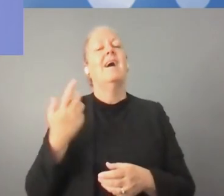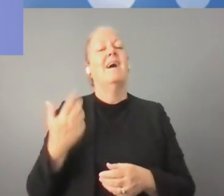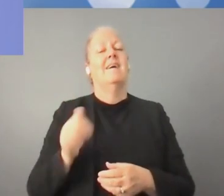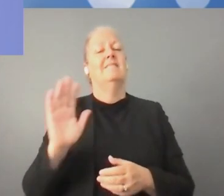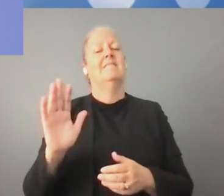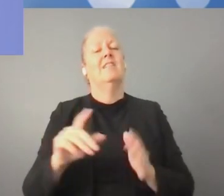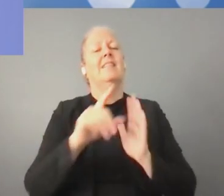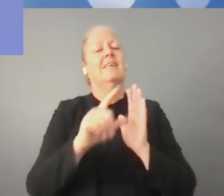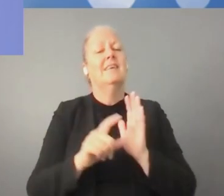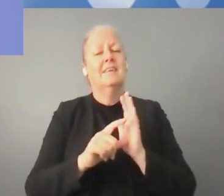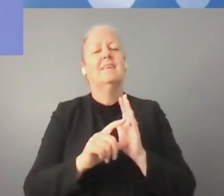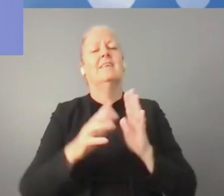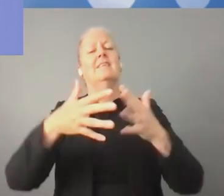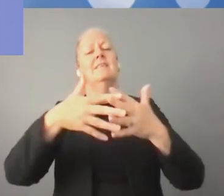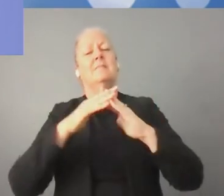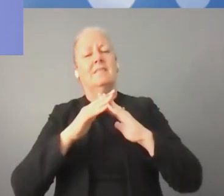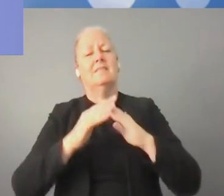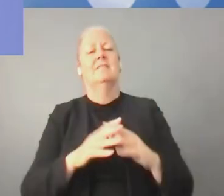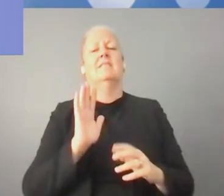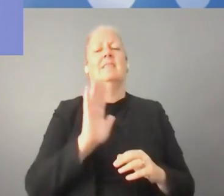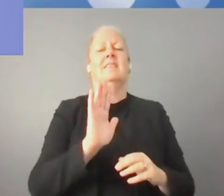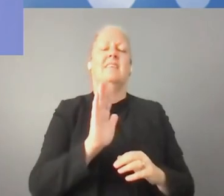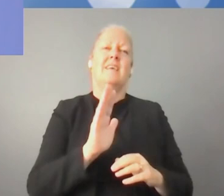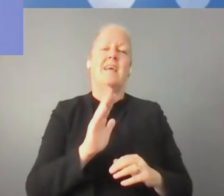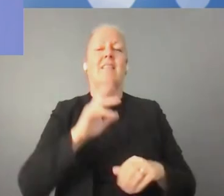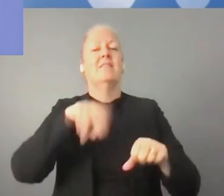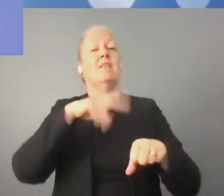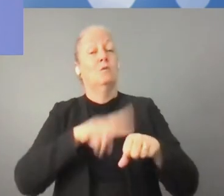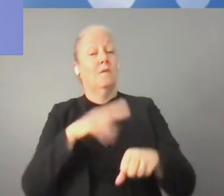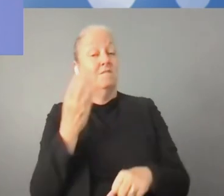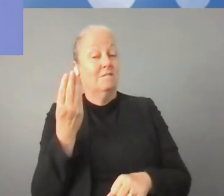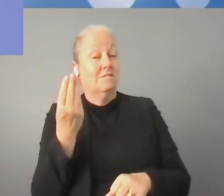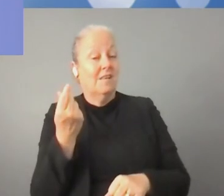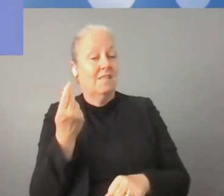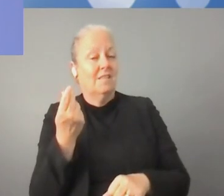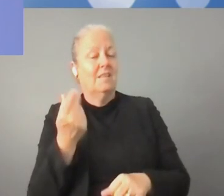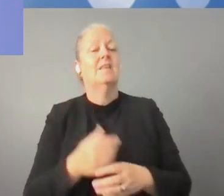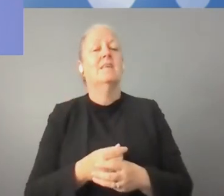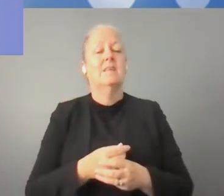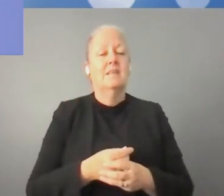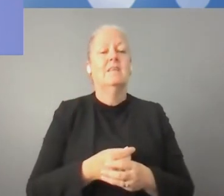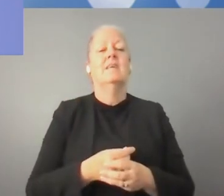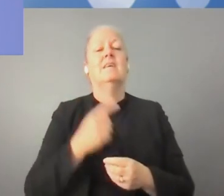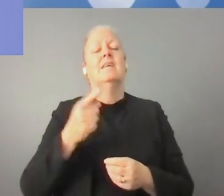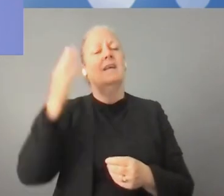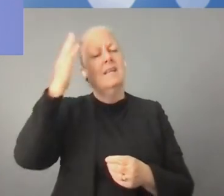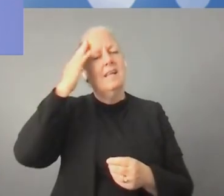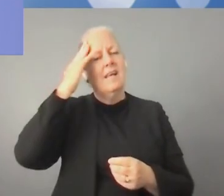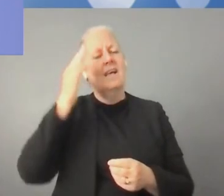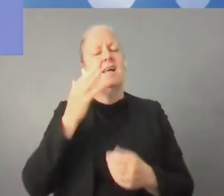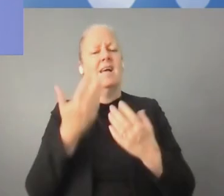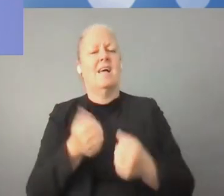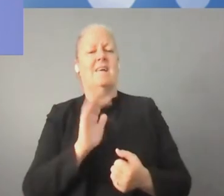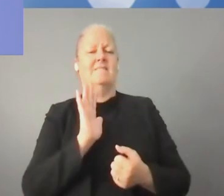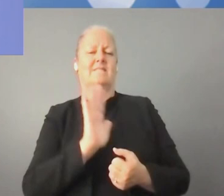منذ وقت قصير أدرجت صندوق الوطني